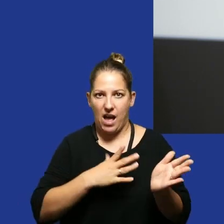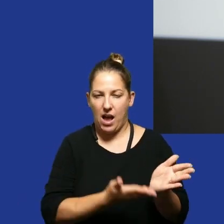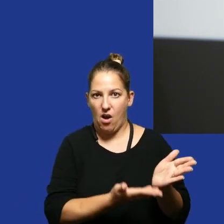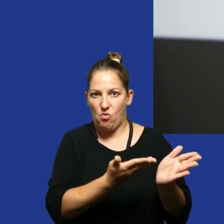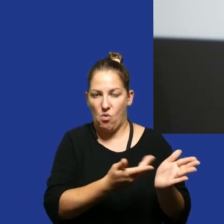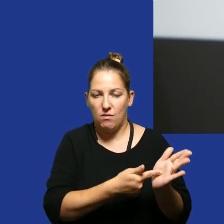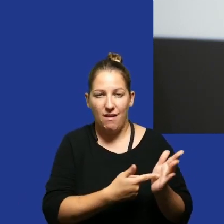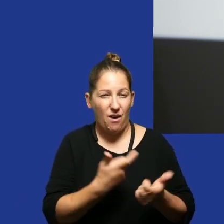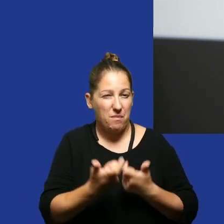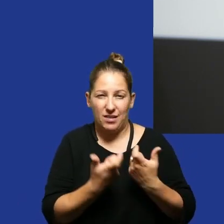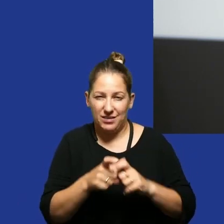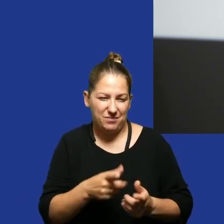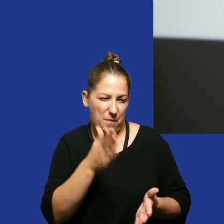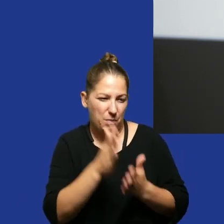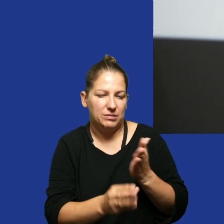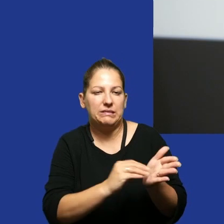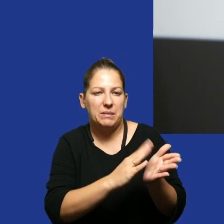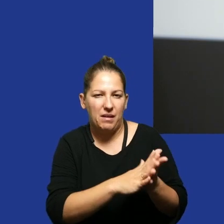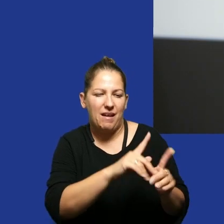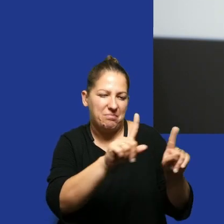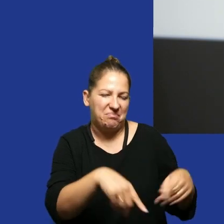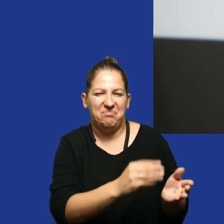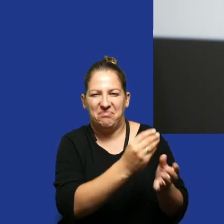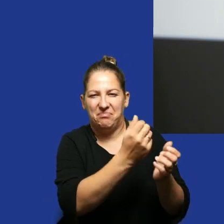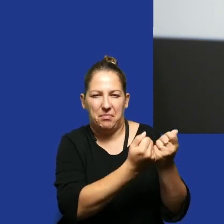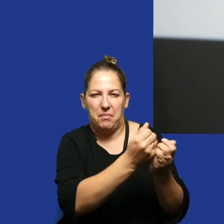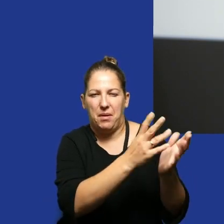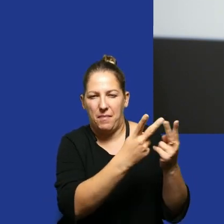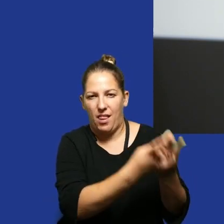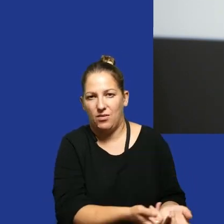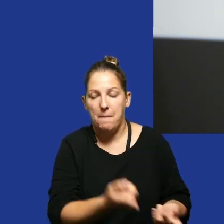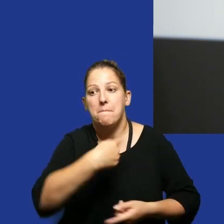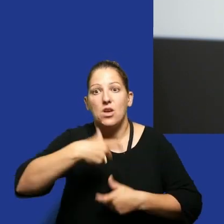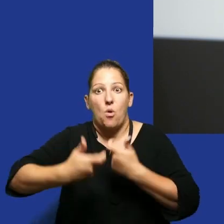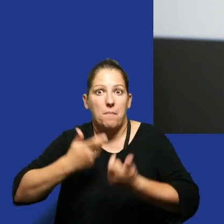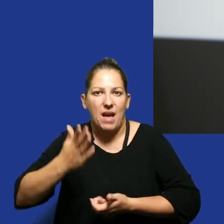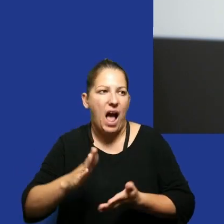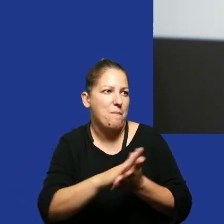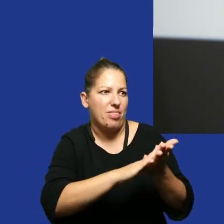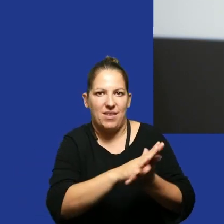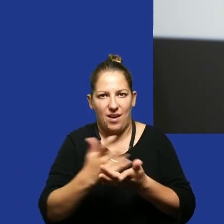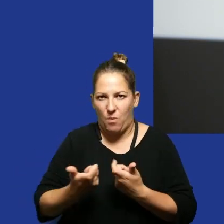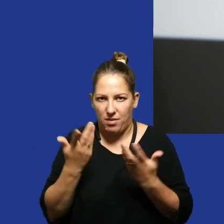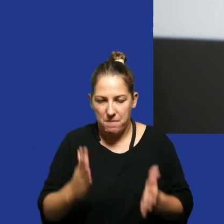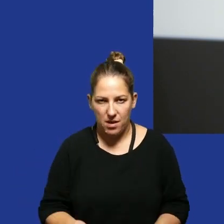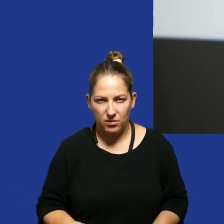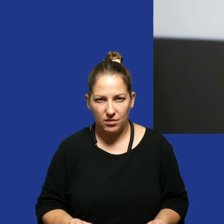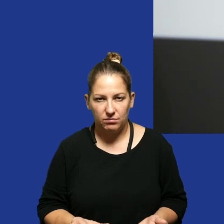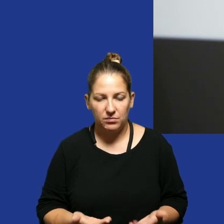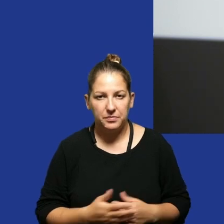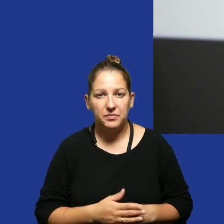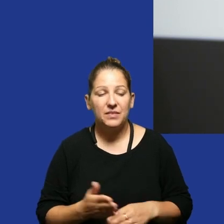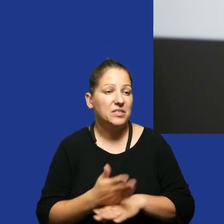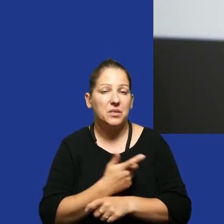dopóki ich nie robimy to one są po prostu zapisanymi kartkami papieru ja stwierdzam że albo my to będziemy robić albo nikt tego nie będzie robił poza mną nikt tego